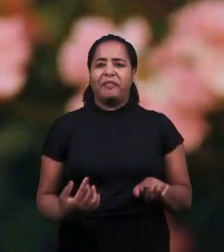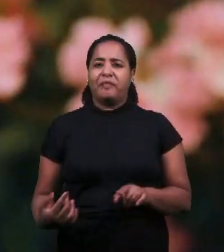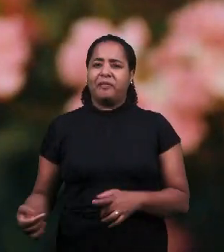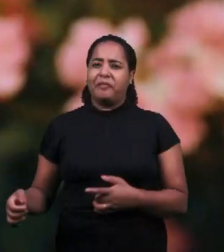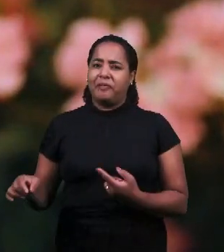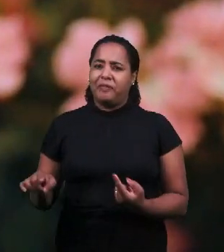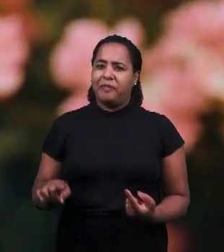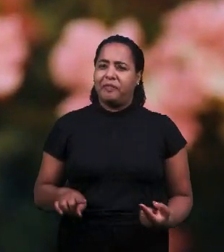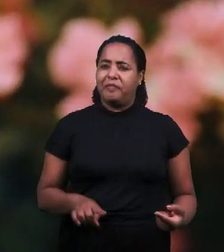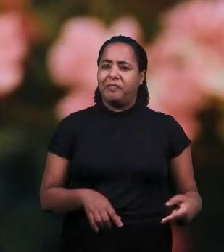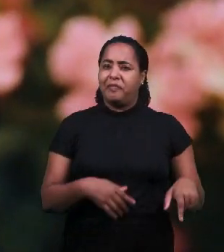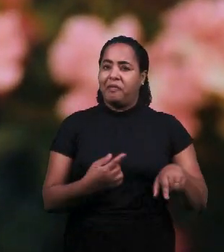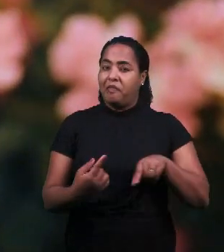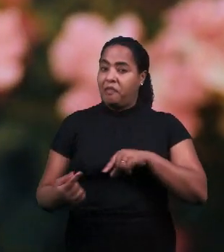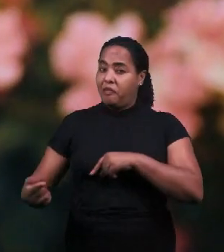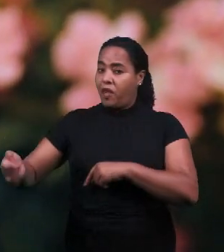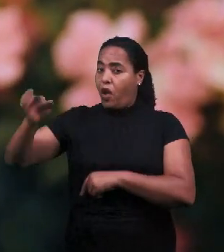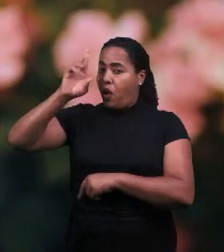Ко всем